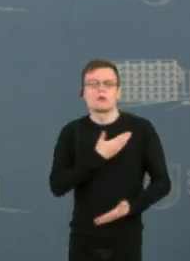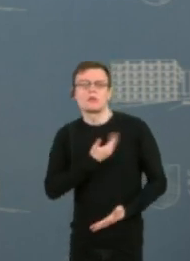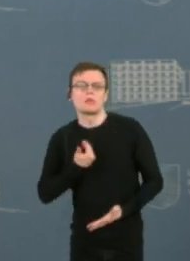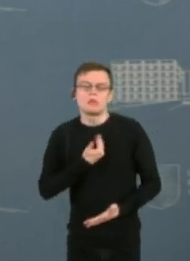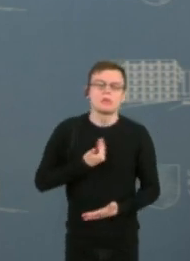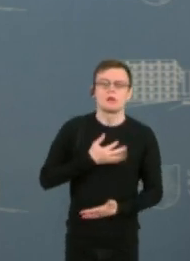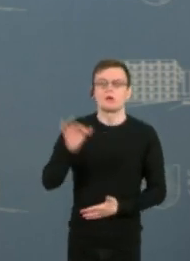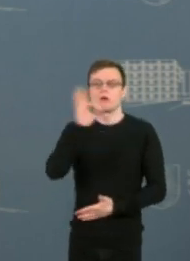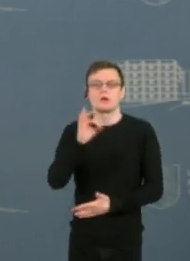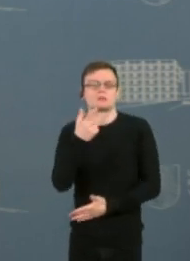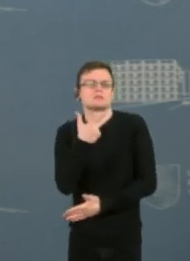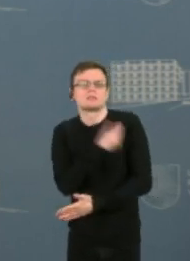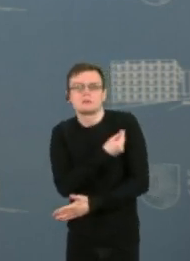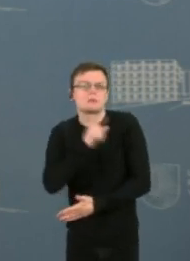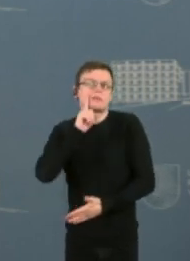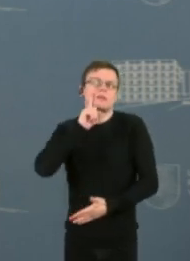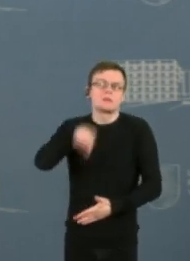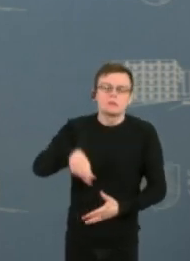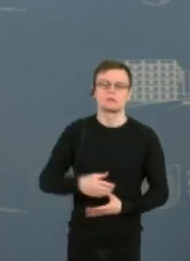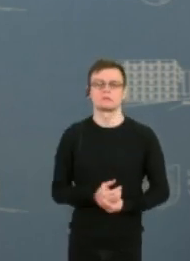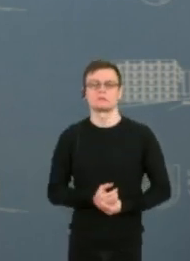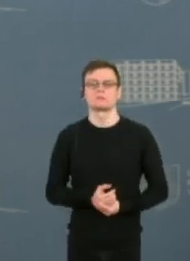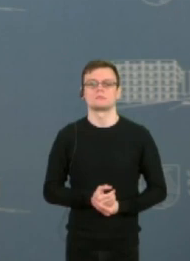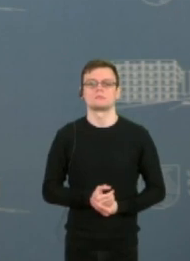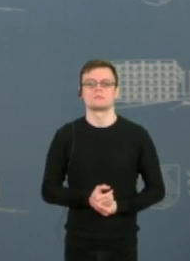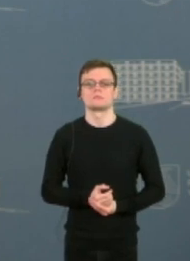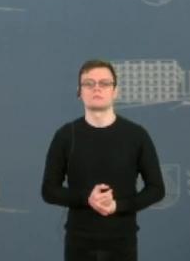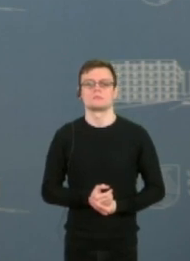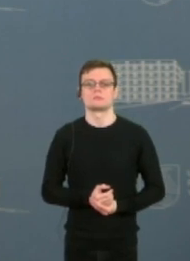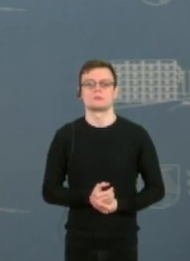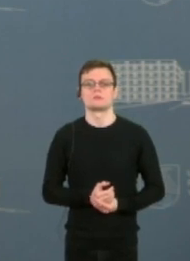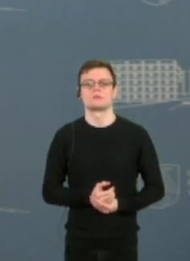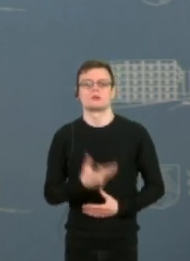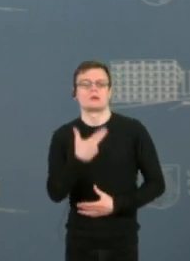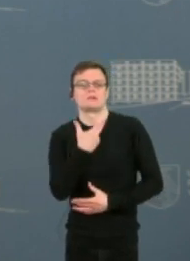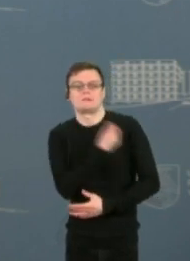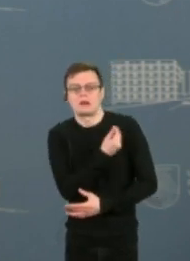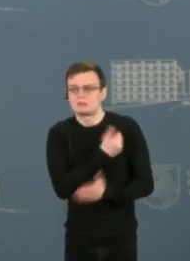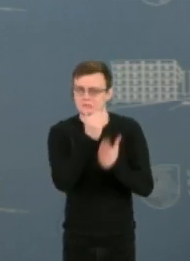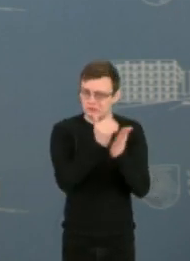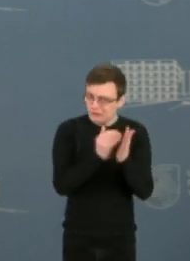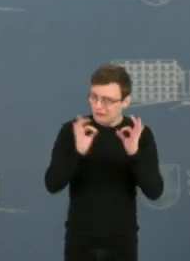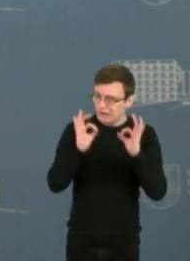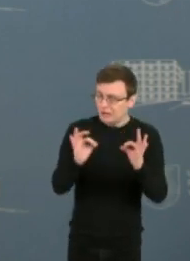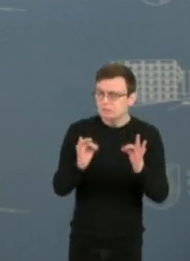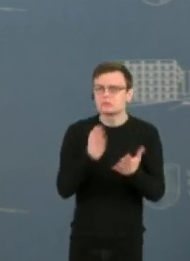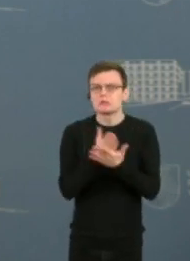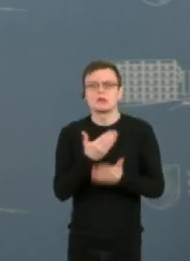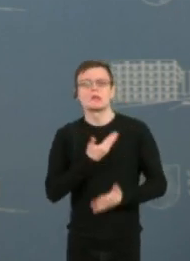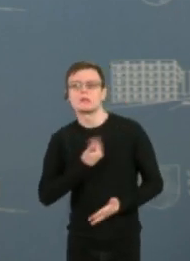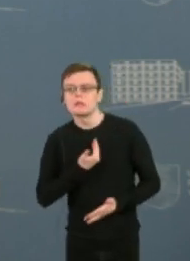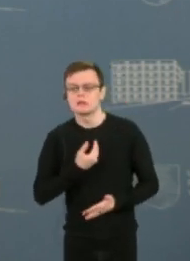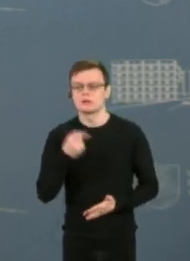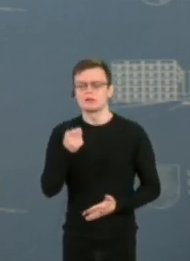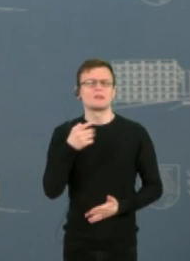skiepais vakcinacijos programos veiksmingumų, o tai labai svarbu,